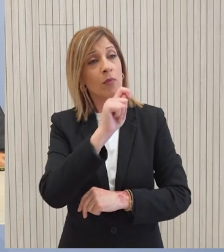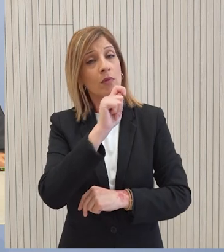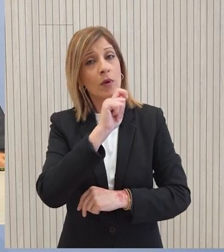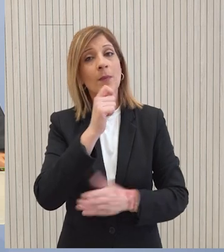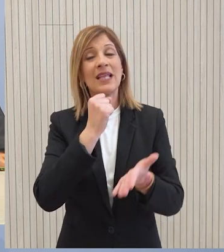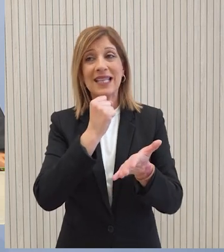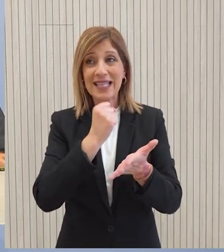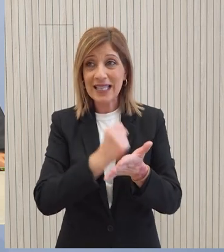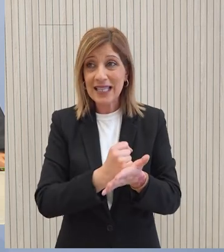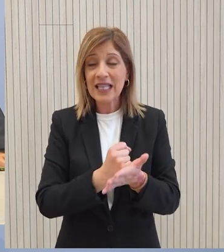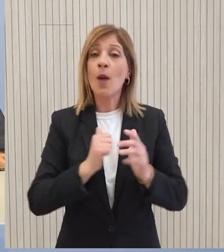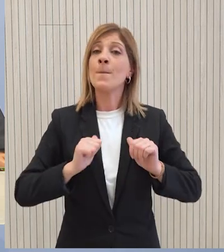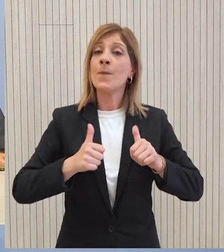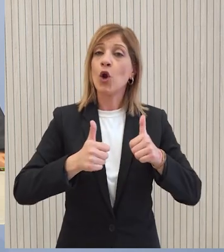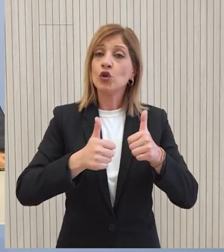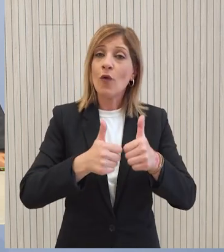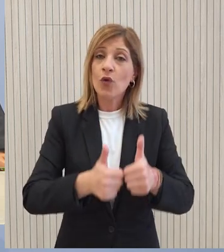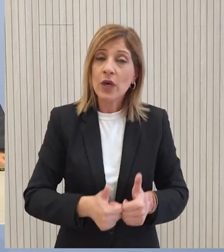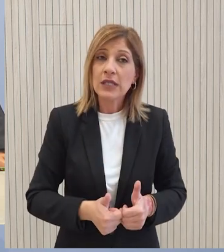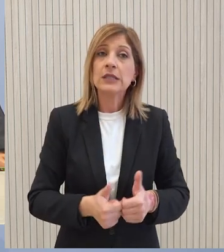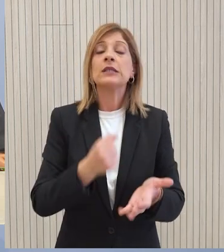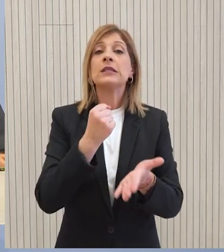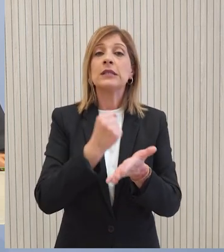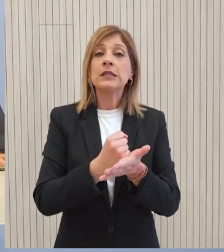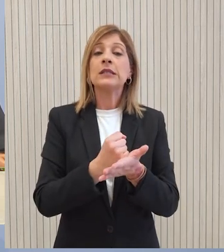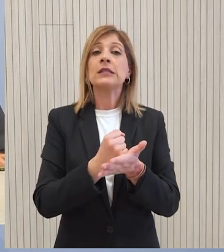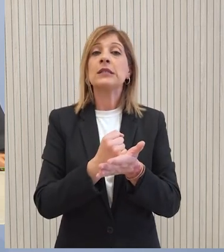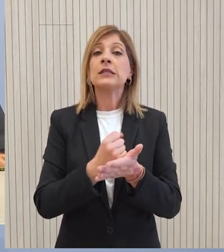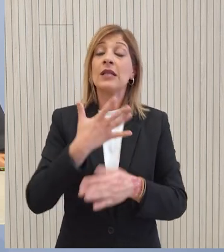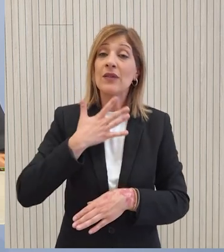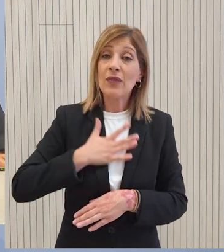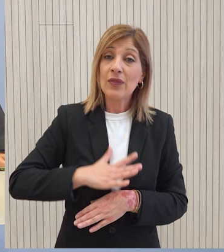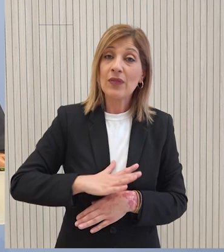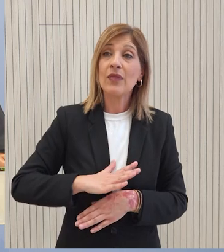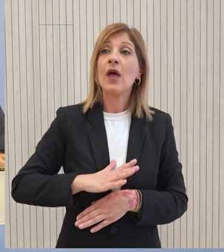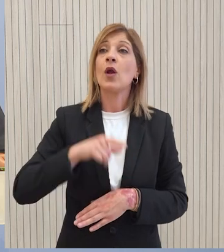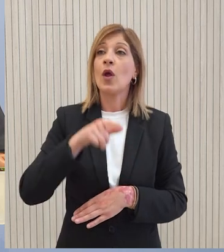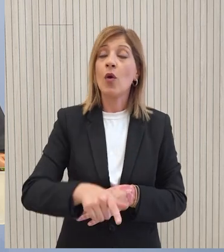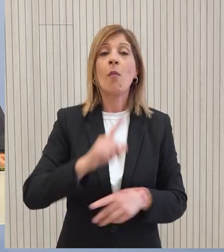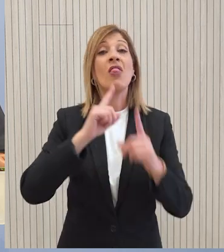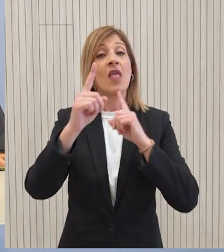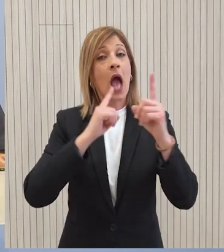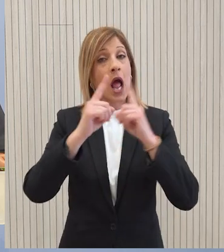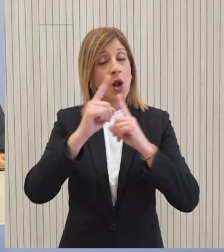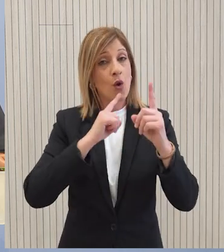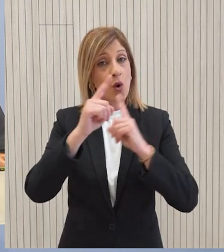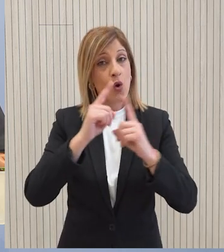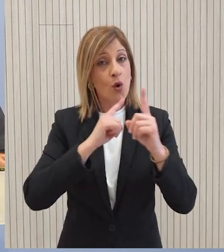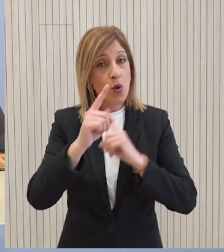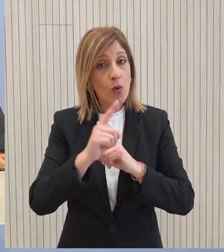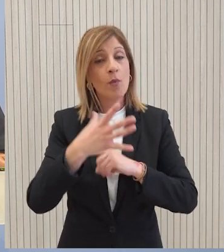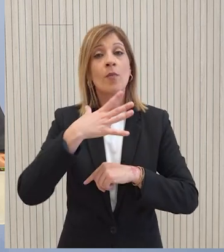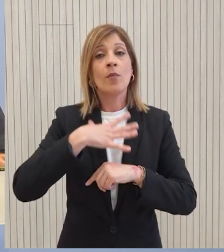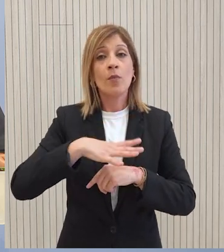αλλά μέσα και από τις πρωτοβουλίες τις οποίες έχουμε αναλάβει αυτές που έχουμε αναφερθεί είναι ότι είναι μέσα από τον διάλογο και εμείς επιζητούμε